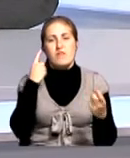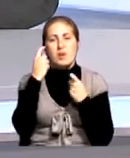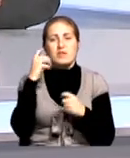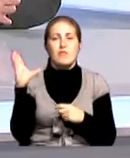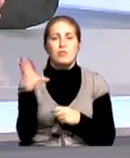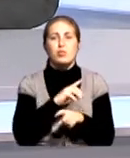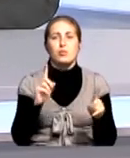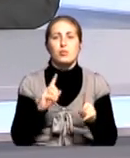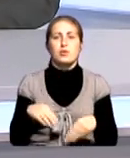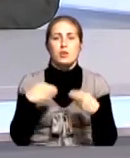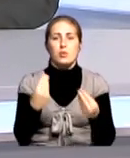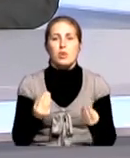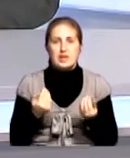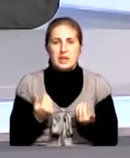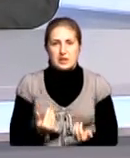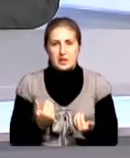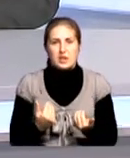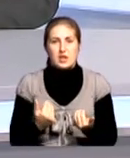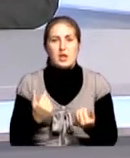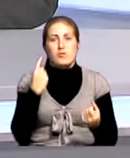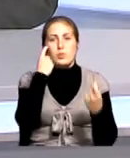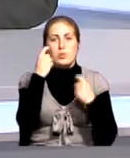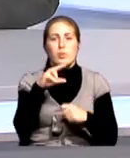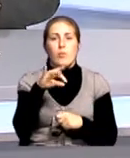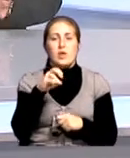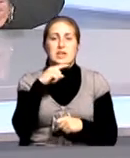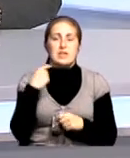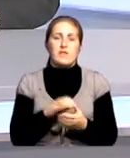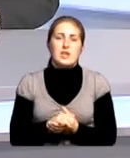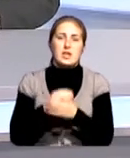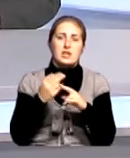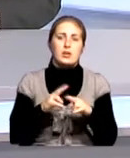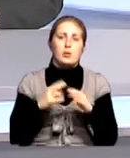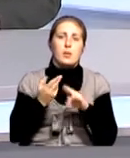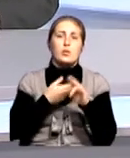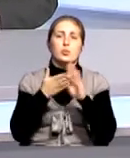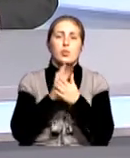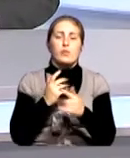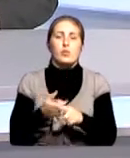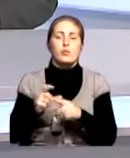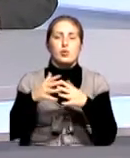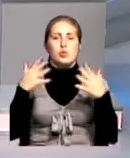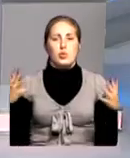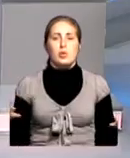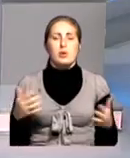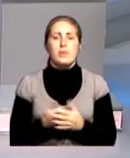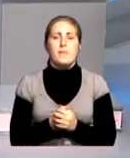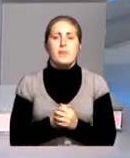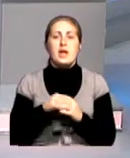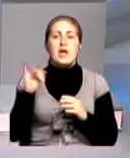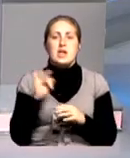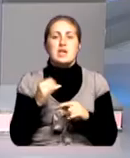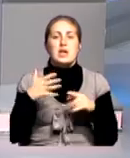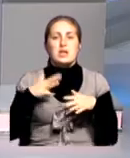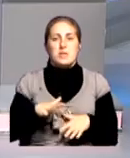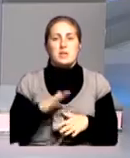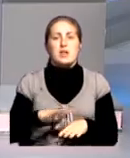что дает ныне информационное поле Российской Федерации, которое, безусловно, очень широкое. — Ну и к тому же непосредственно на